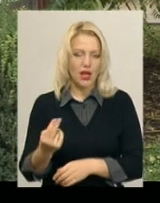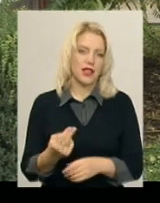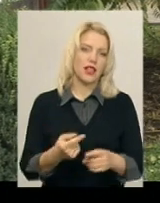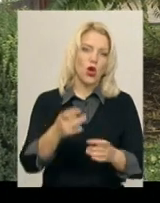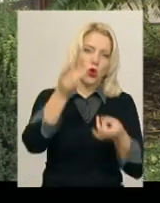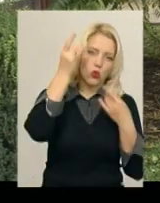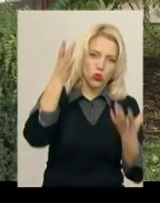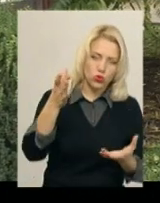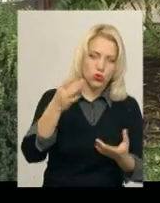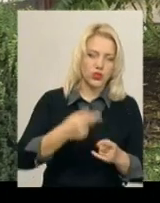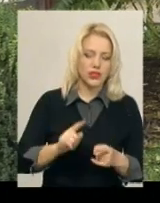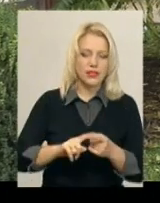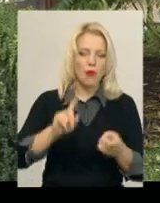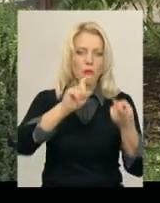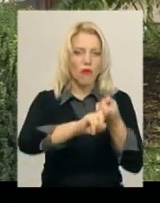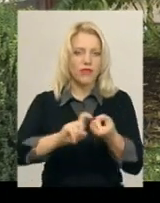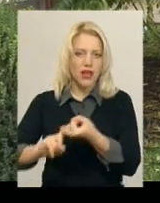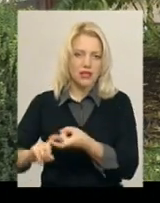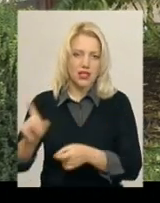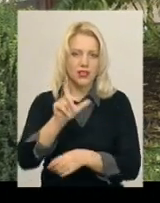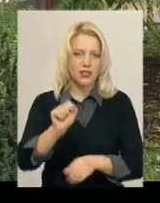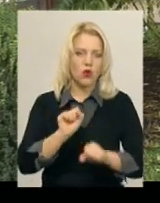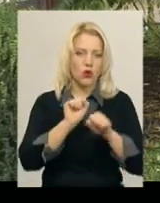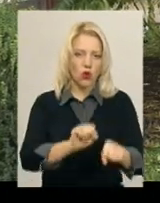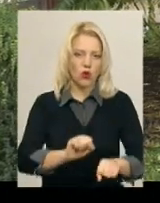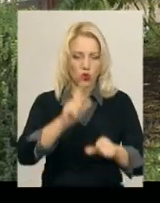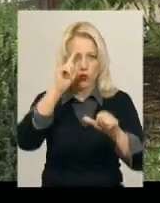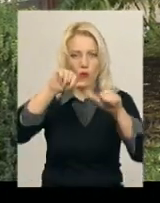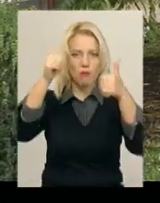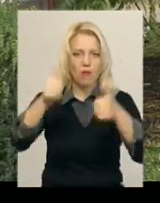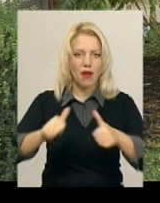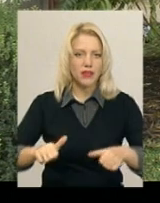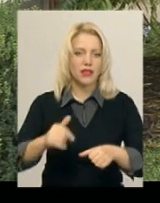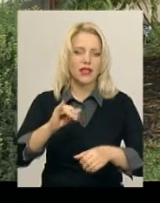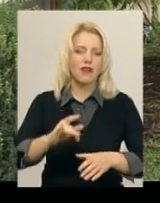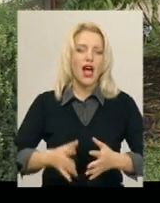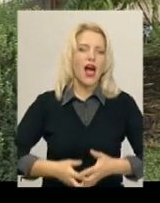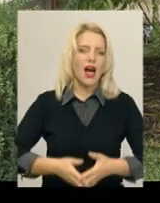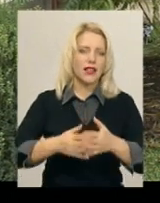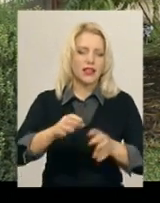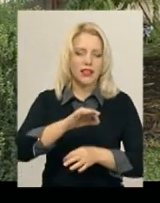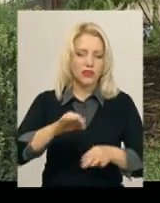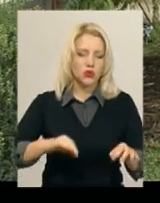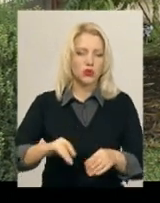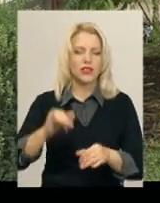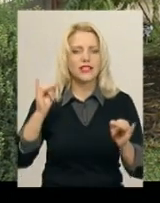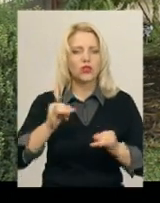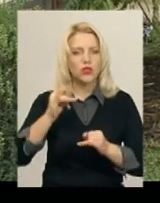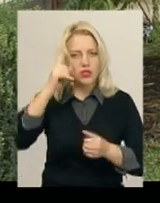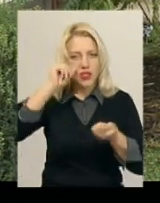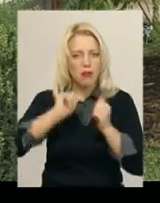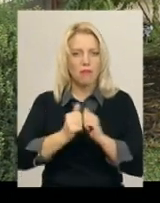плакат, пов'язаний з охороною пам'ятників архітектури, історичних пам'ятників нашої